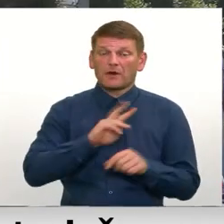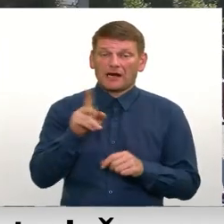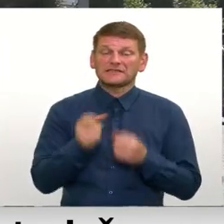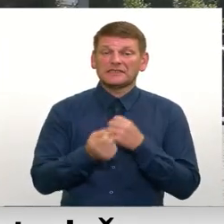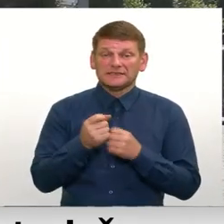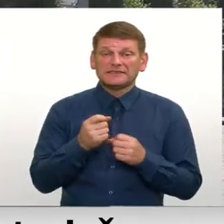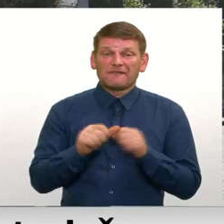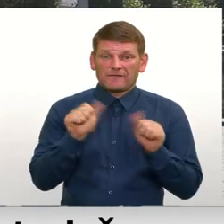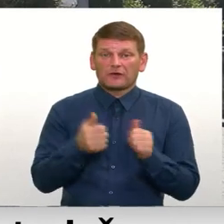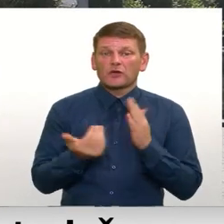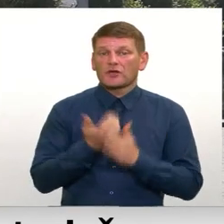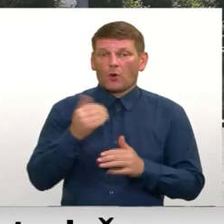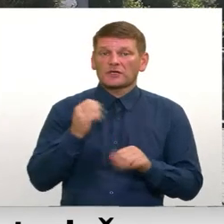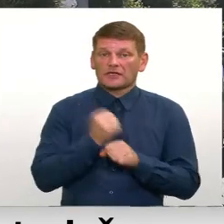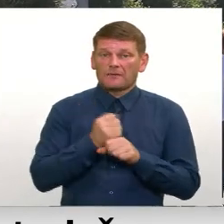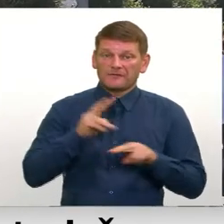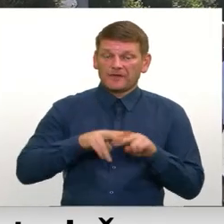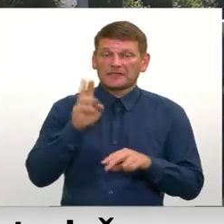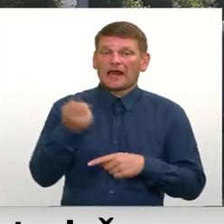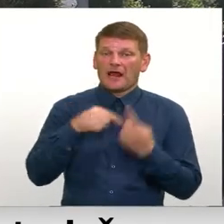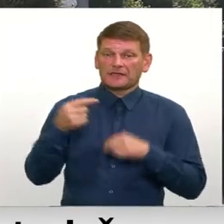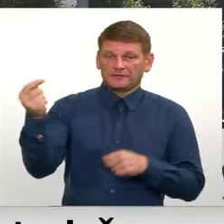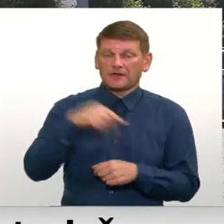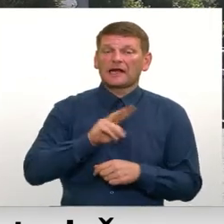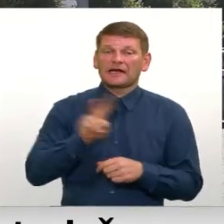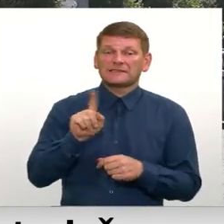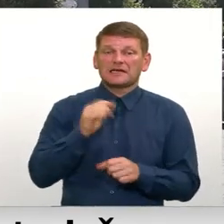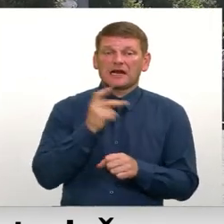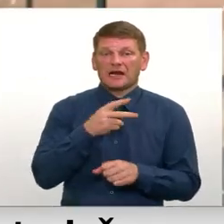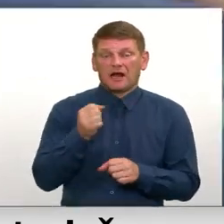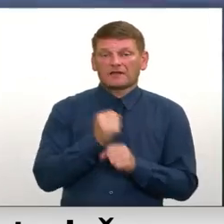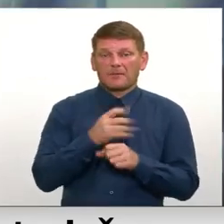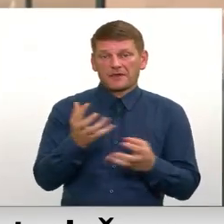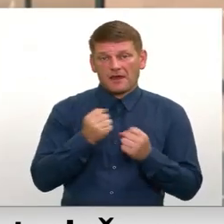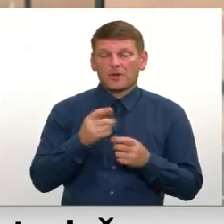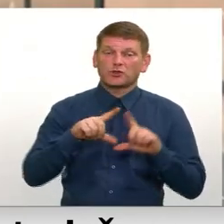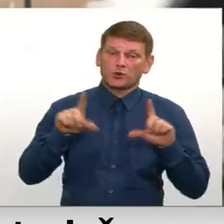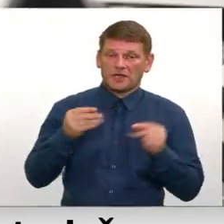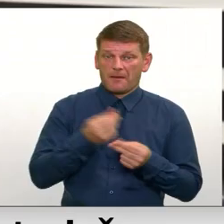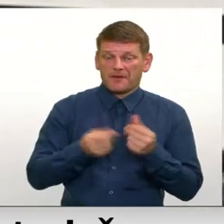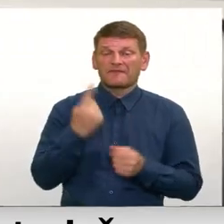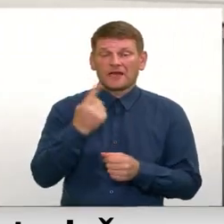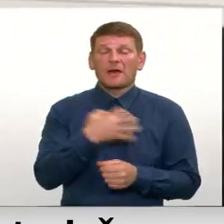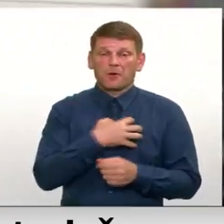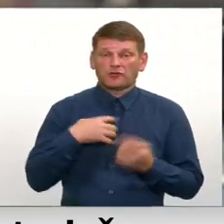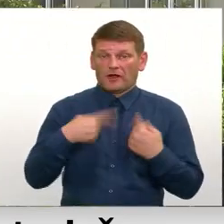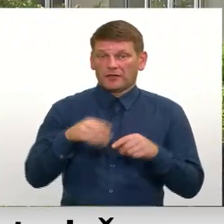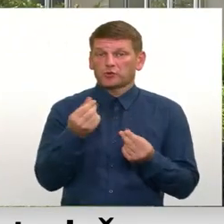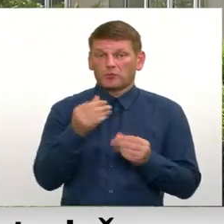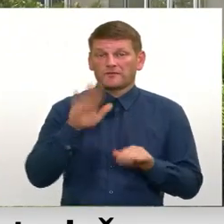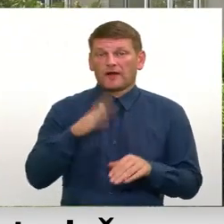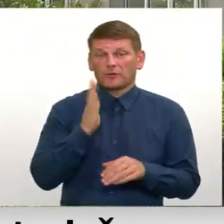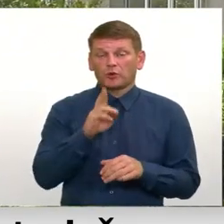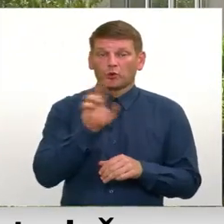rada jaunas darba vietas, vai remigrantam, kurš ir kā darba ņēmējs vai uzņēmējs. Summas vienai pašvaldībai varētu būt no 3